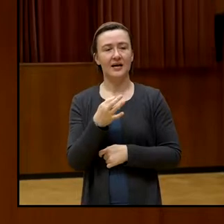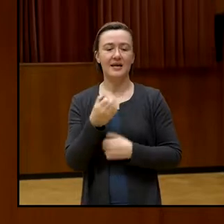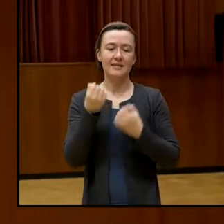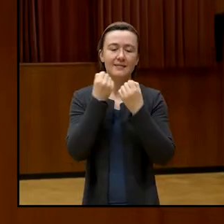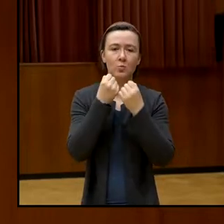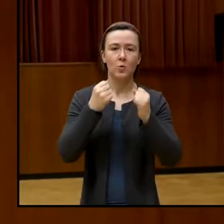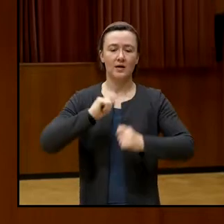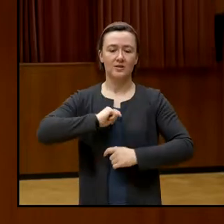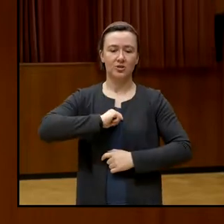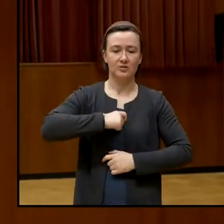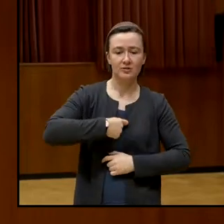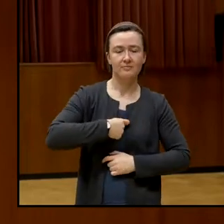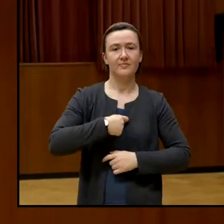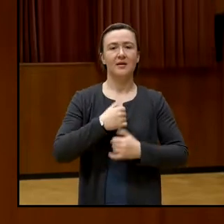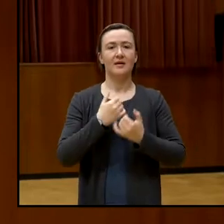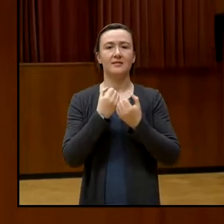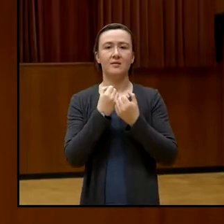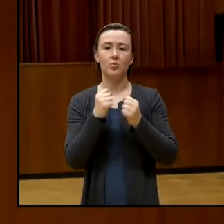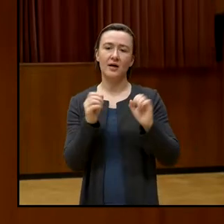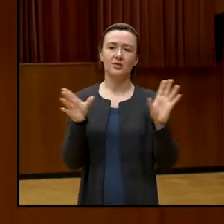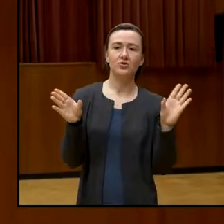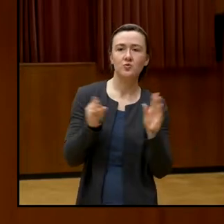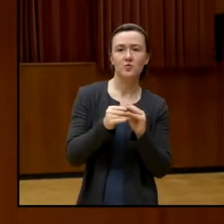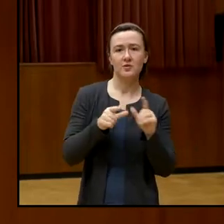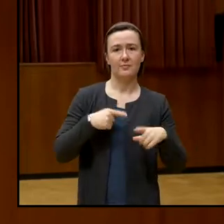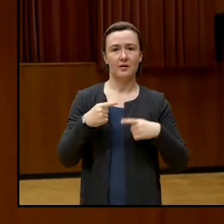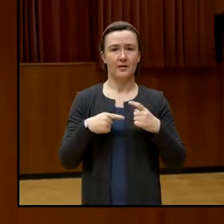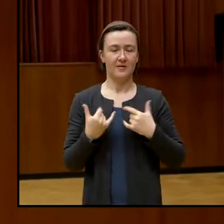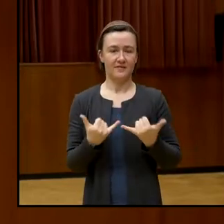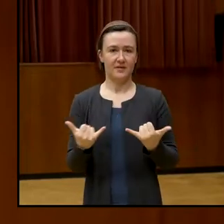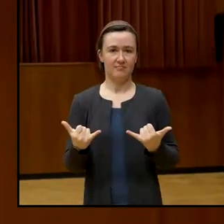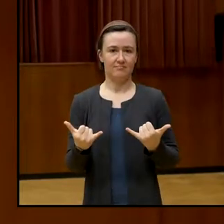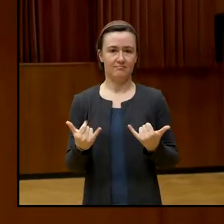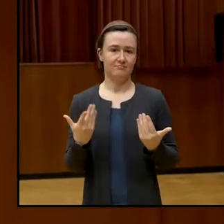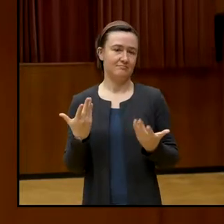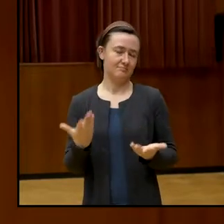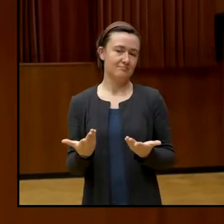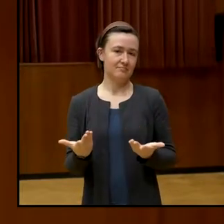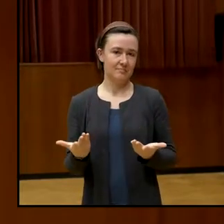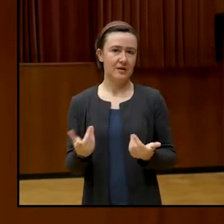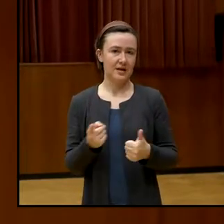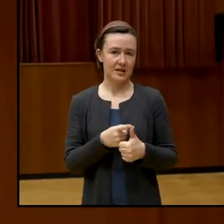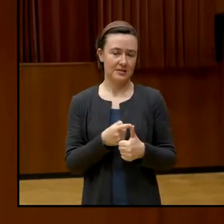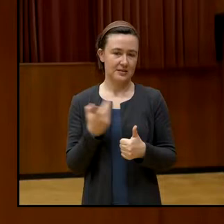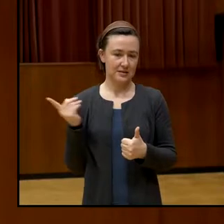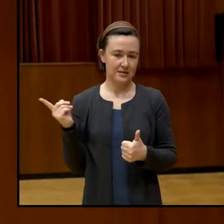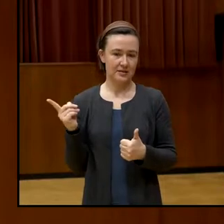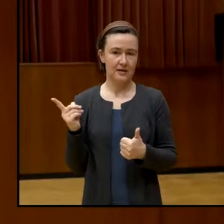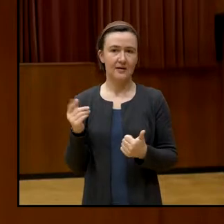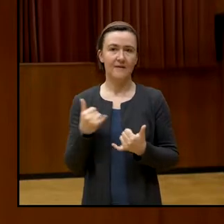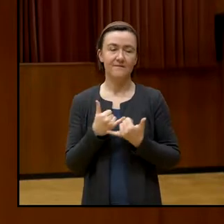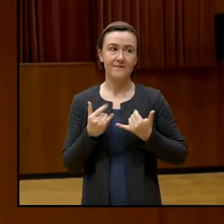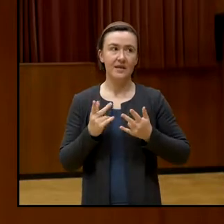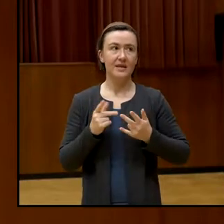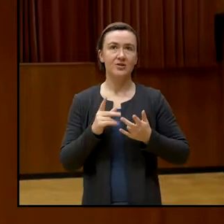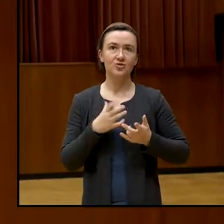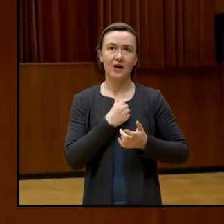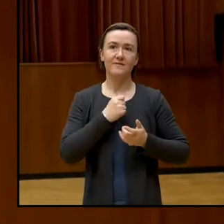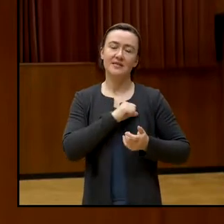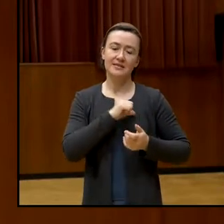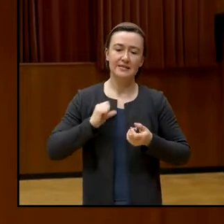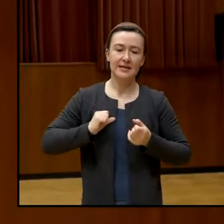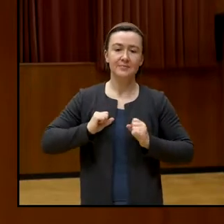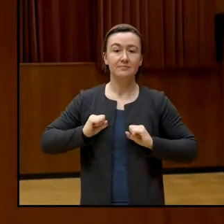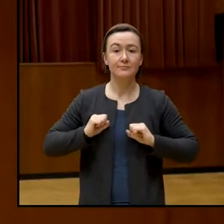und des demokratischen Zusammenlebens. Das ist so die eine Sache. Also die Frage nach dem Ins-Handeln-Kommen, die ja